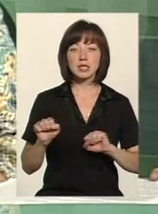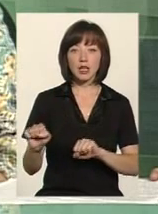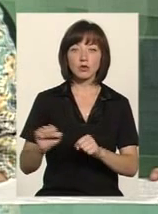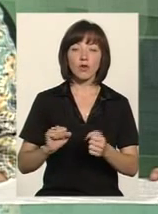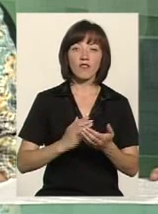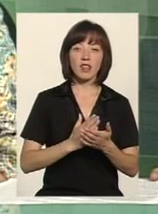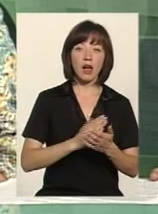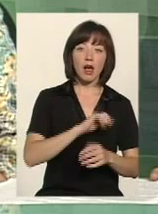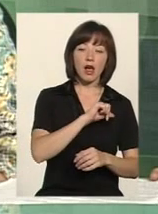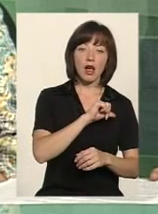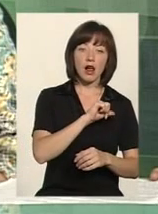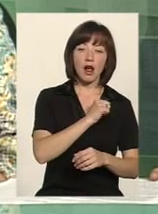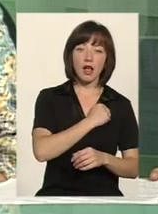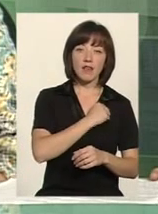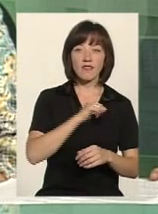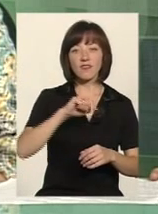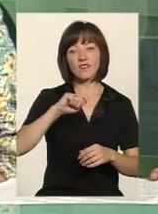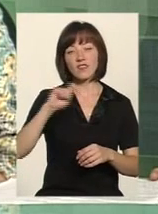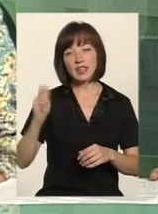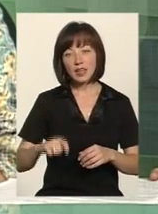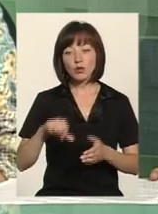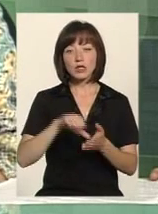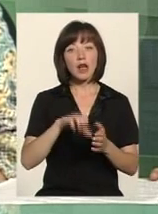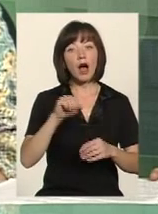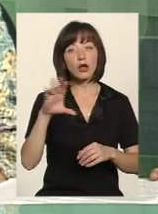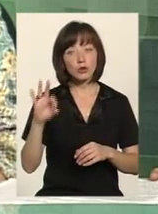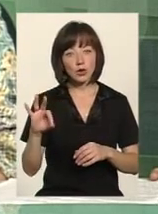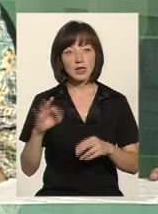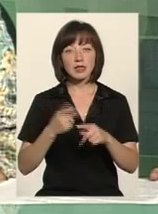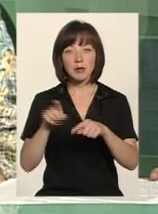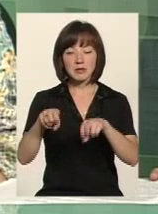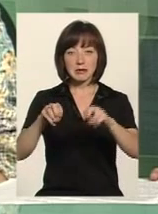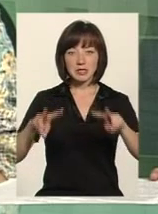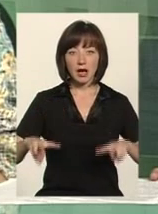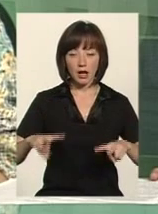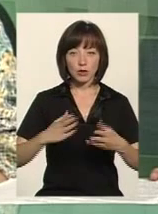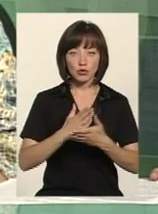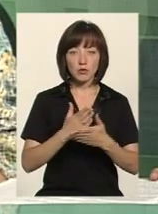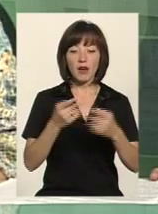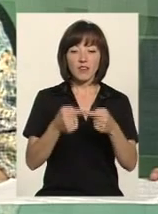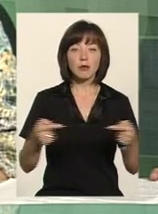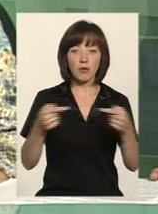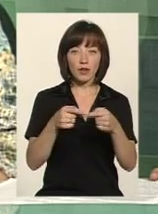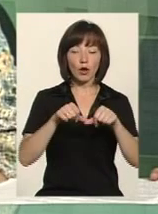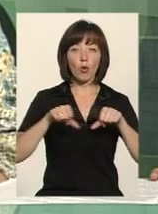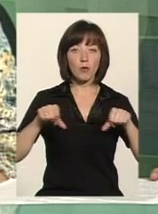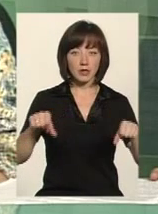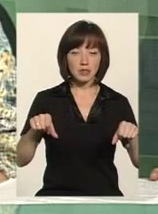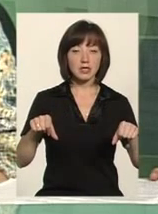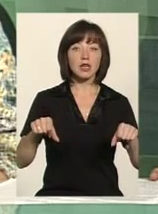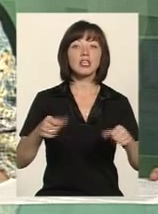ветеранів війни та учасників АТО. Це спеціально державна служба, там є відповідна комісія, і, звичайно, вони